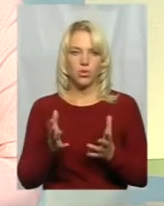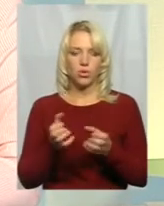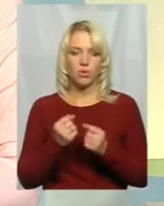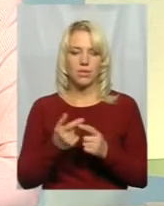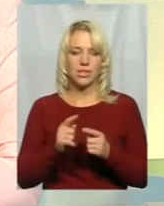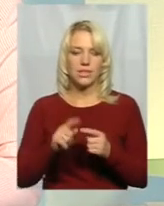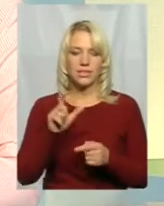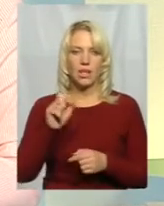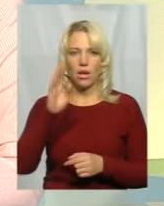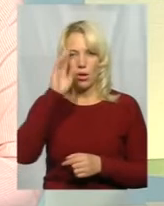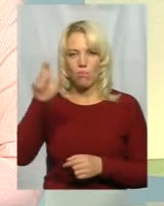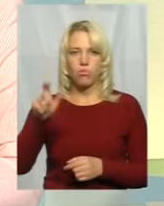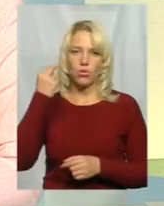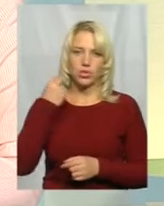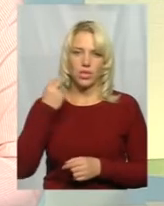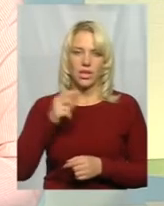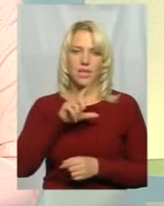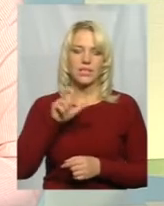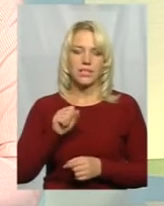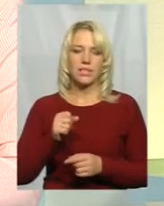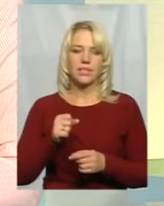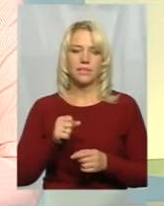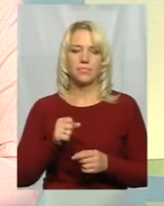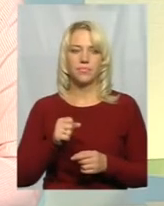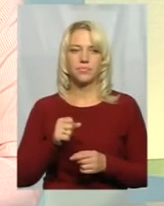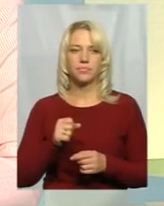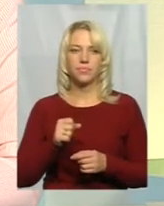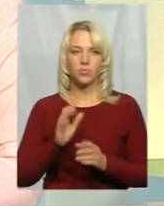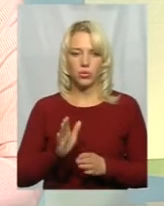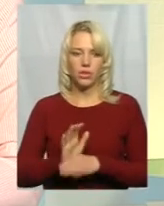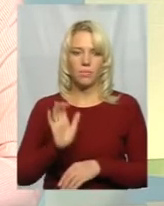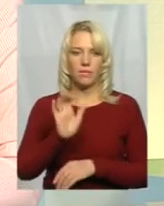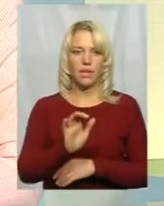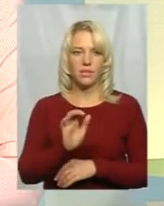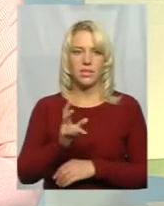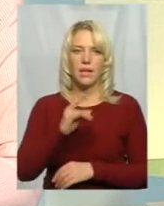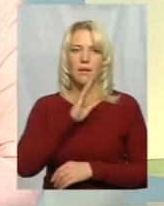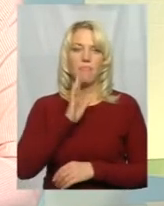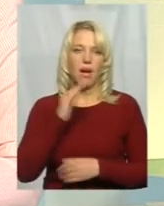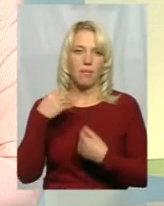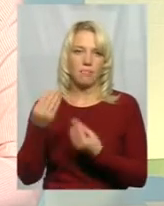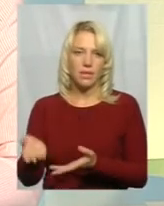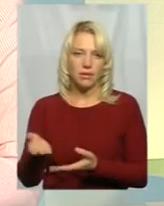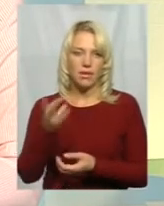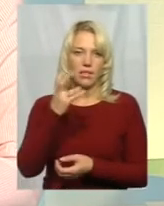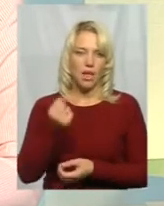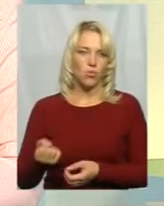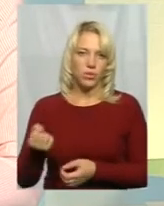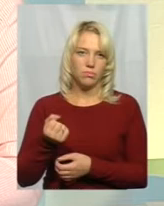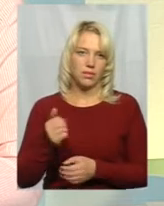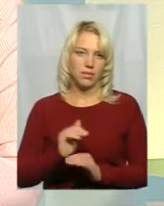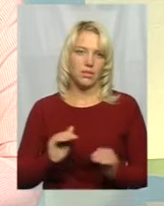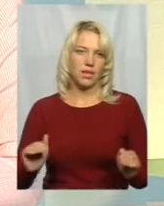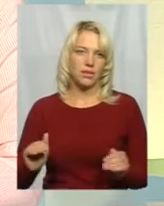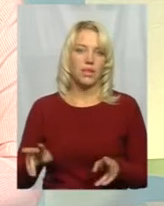боржника в зв'язку з тягненням цього штрафу, буде направлятися також для матері на утримання дітей.